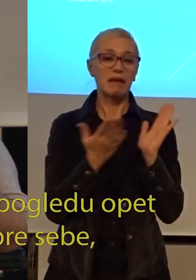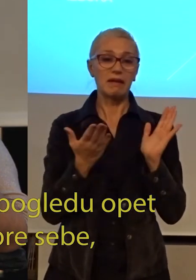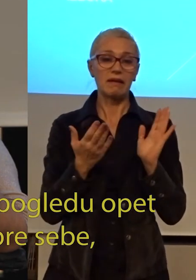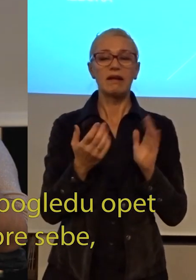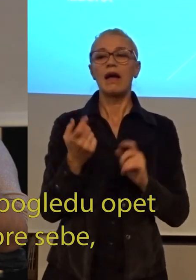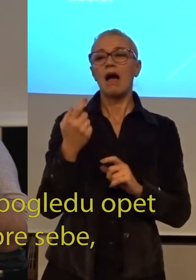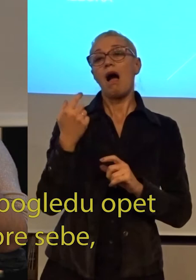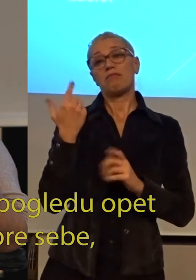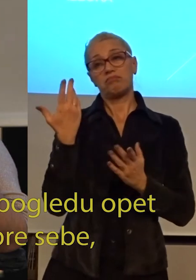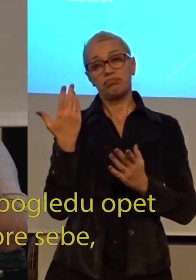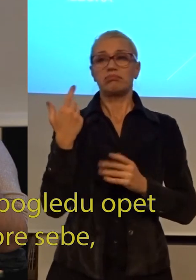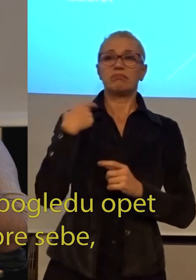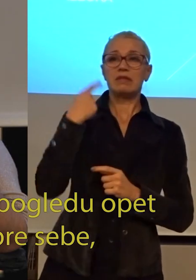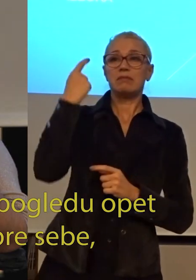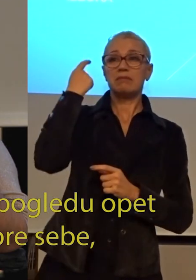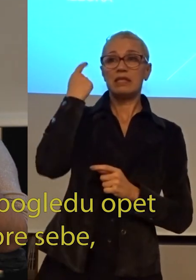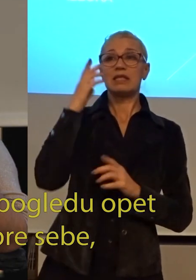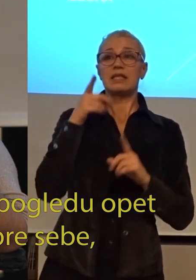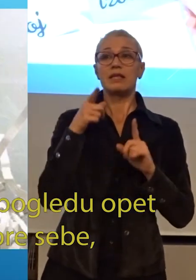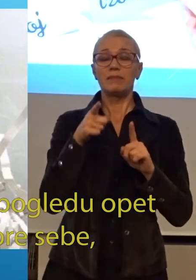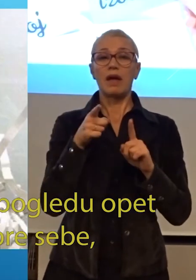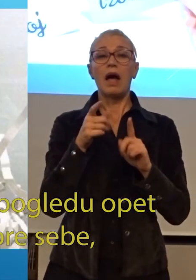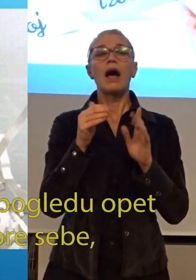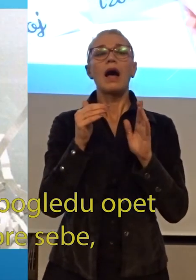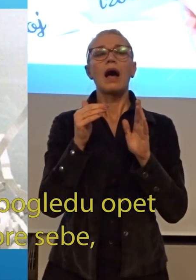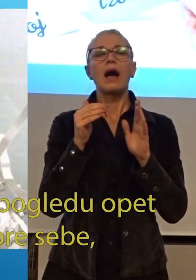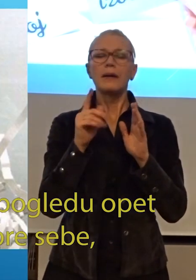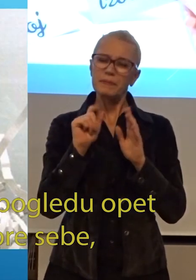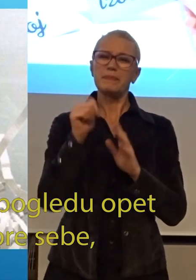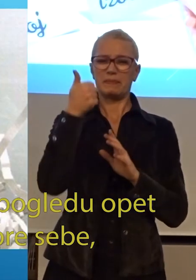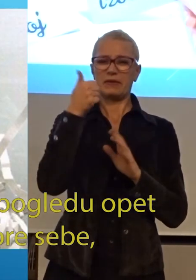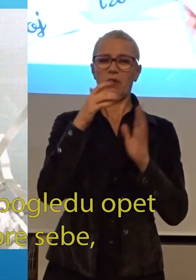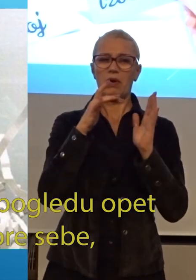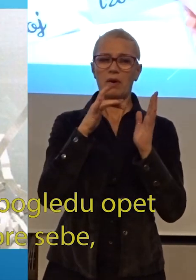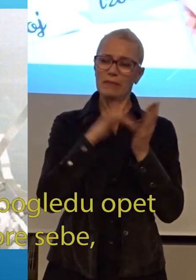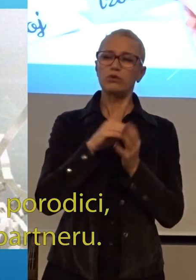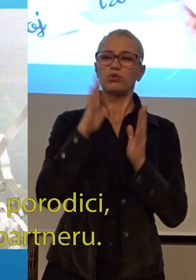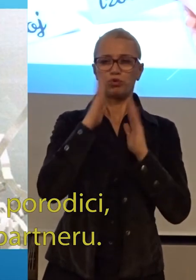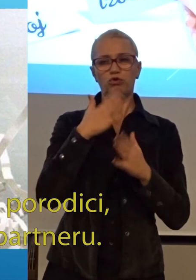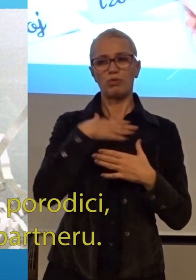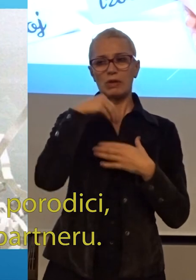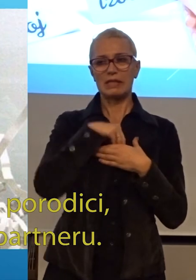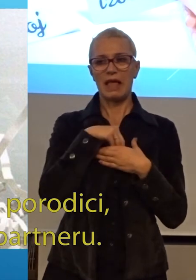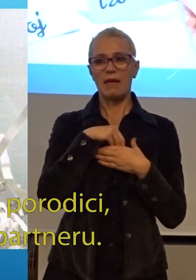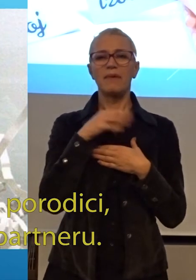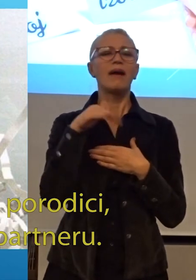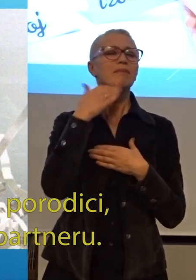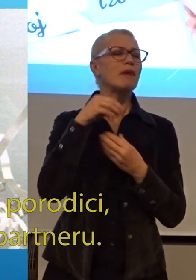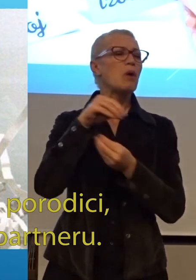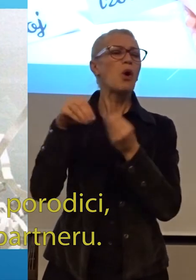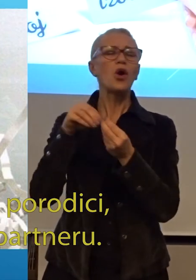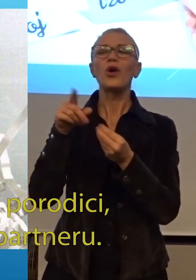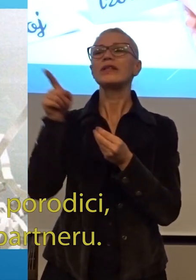Naime smatram da u tom pogledu opet treba da slušamo najprije sve. Da ne udovoljavamo ni